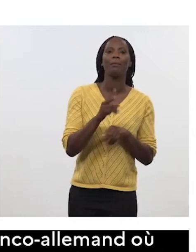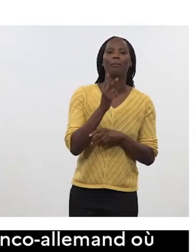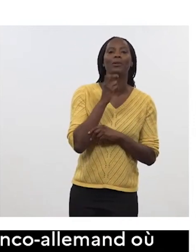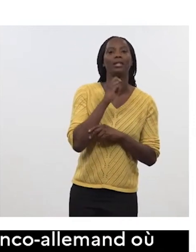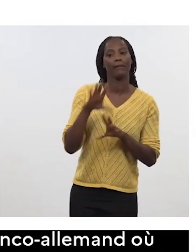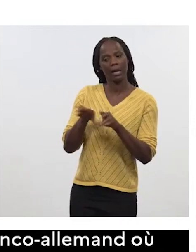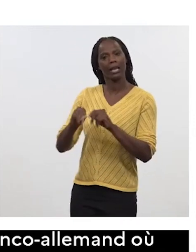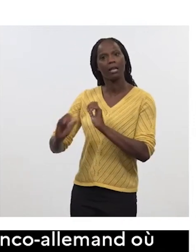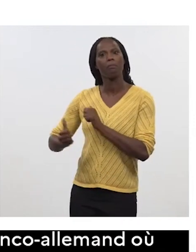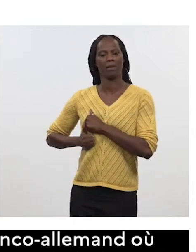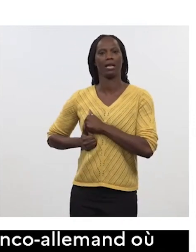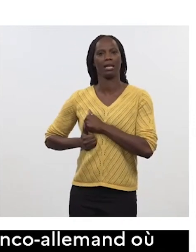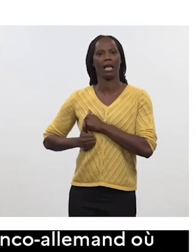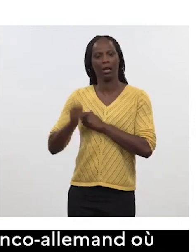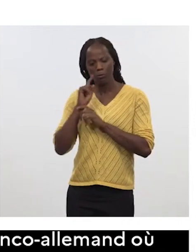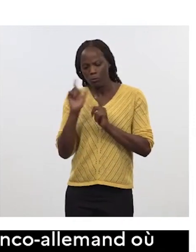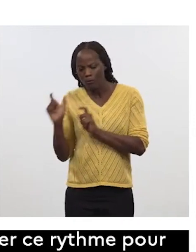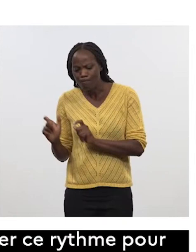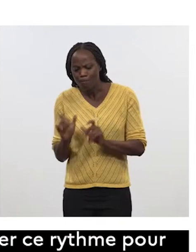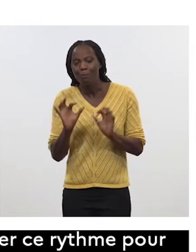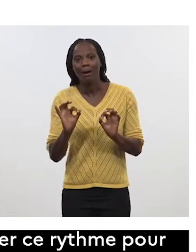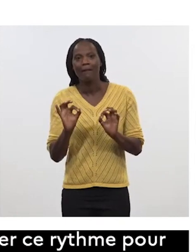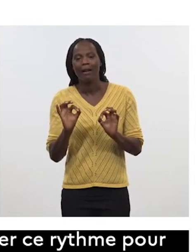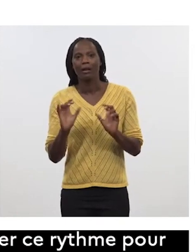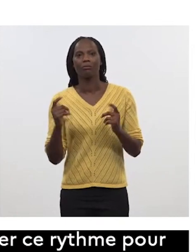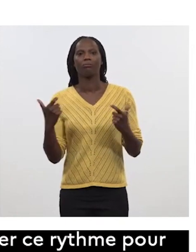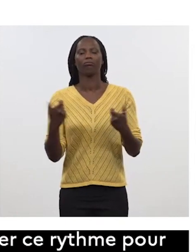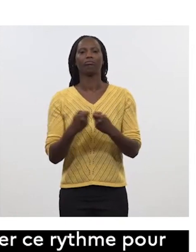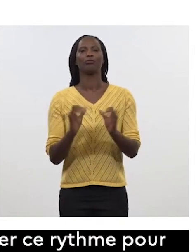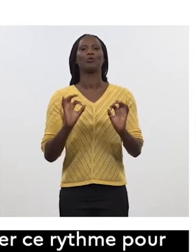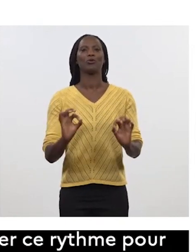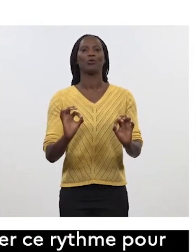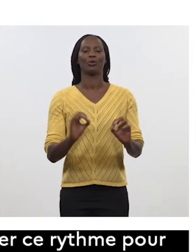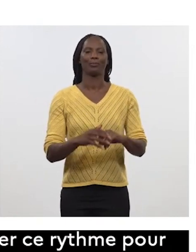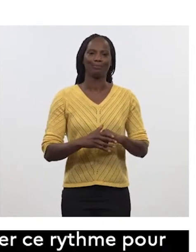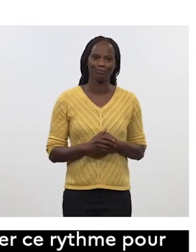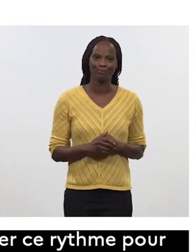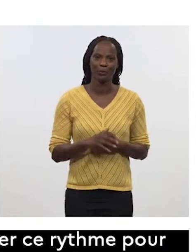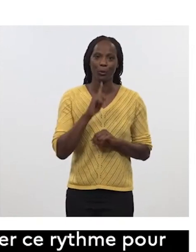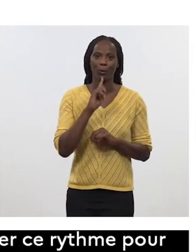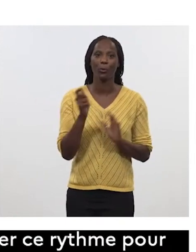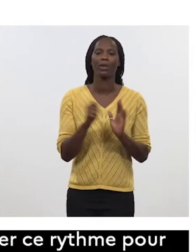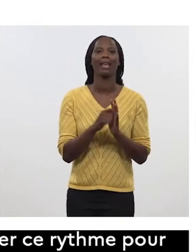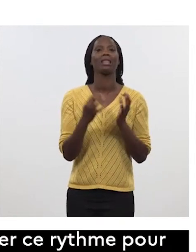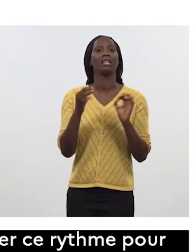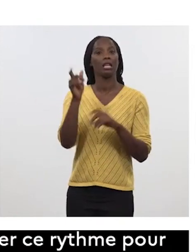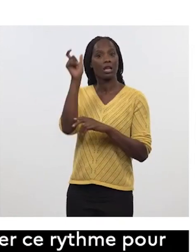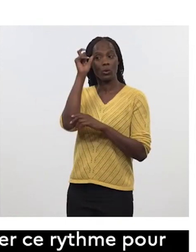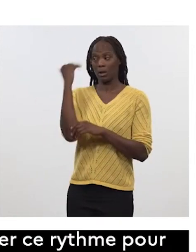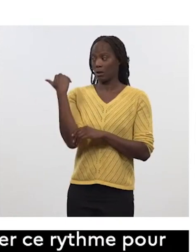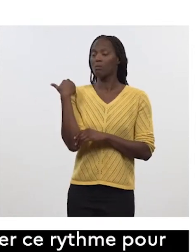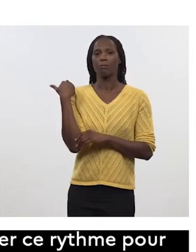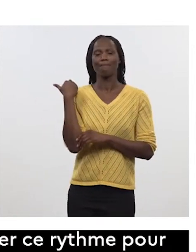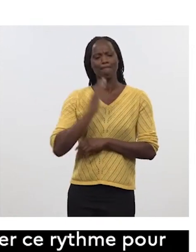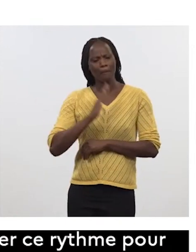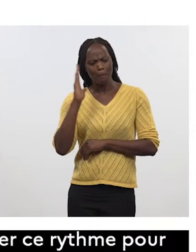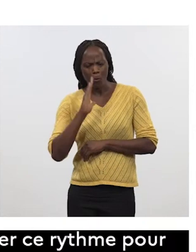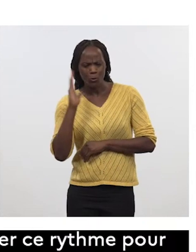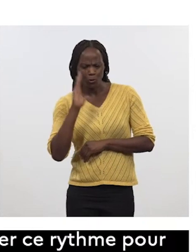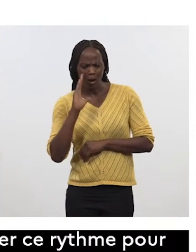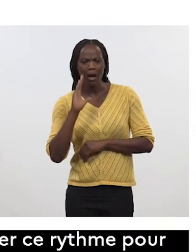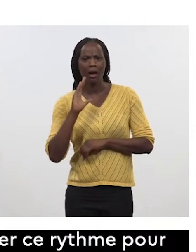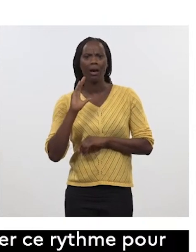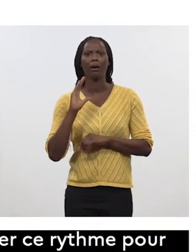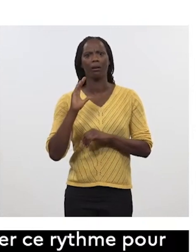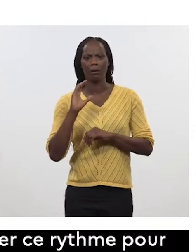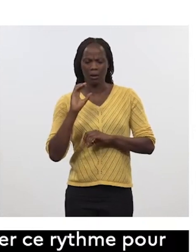assumer, évidemment, le portage politique. Mesdames et Messieurs, depuis le 10 juillet dernier, le besoin opérationnel de ce que va